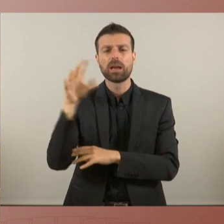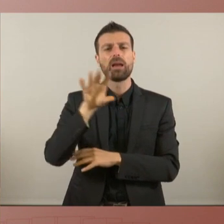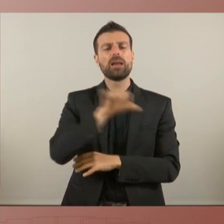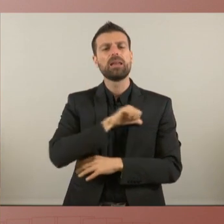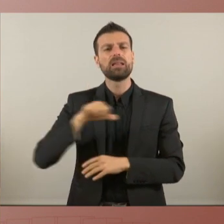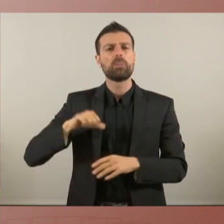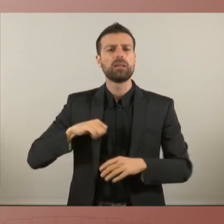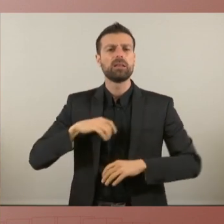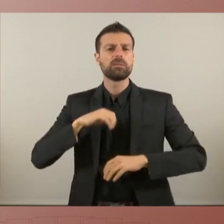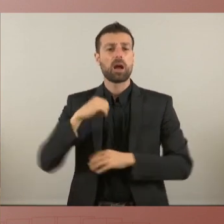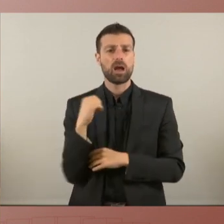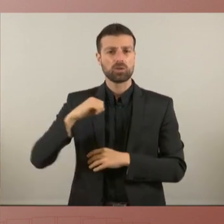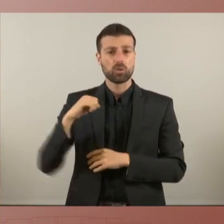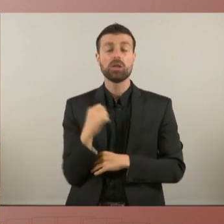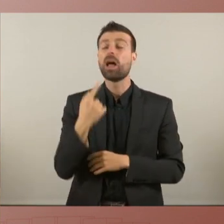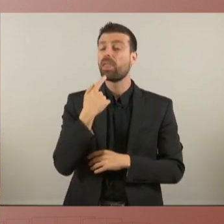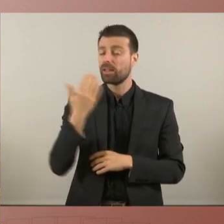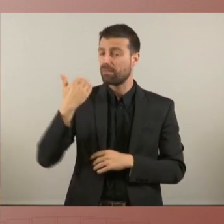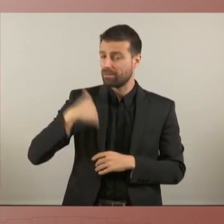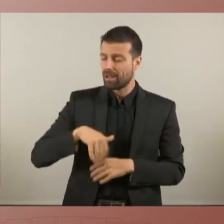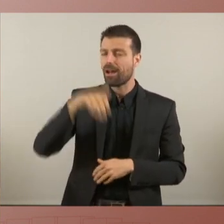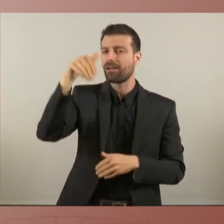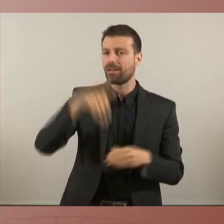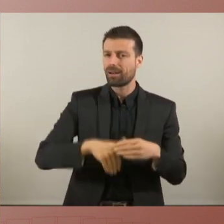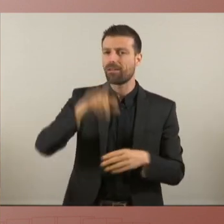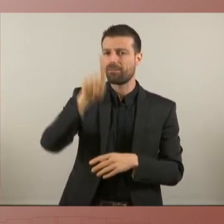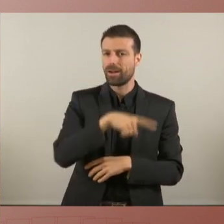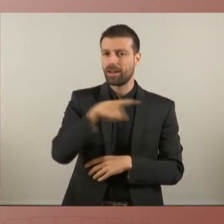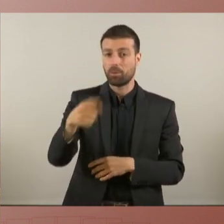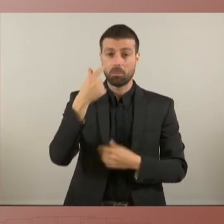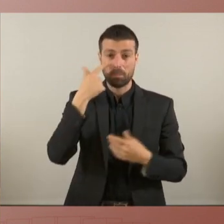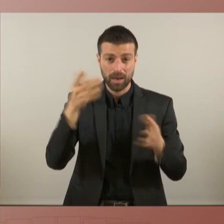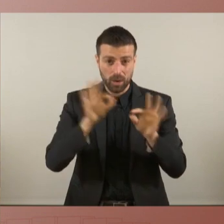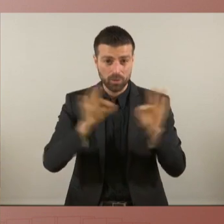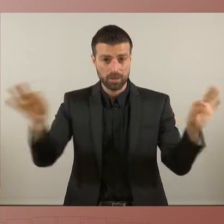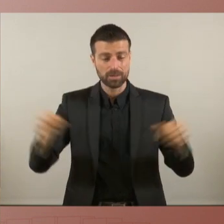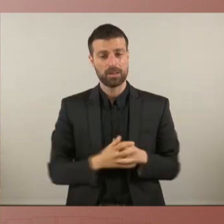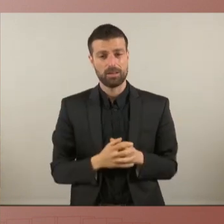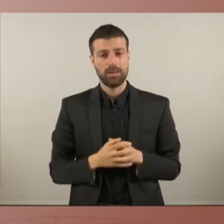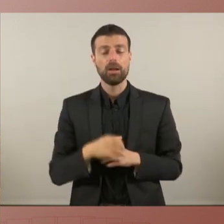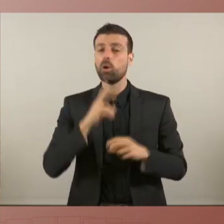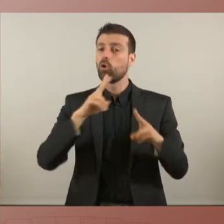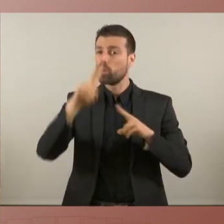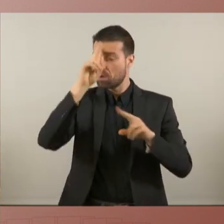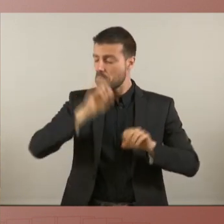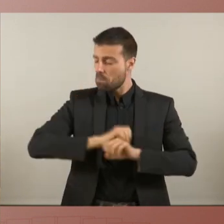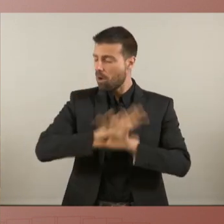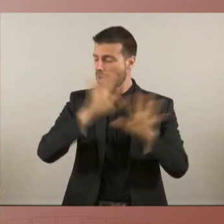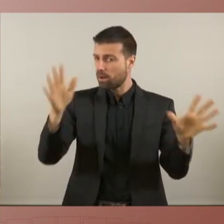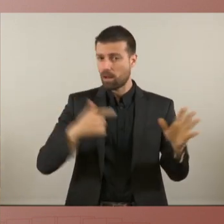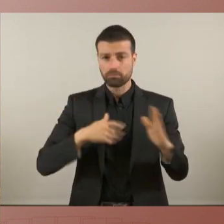ja ha anunciat que impulsarà un nou referèndum mireu si és senzill i cal dir-ho clar i serem explícits